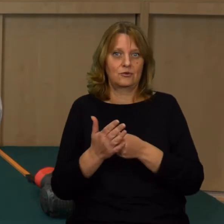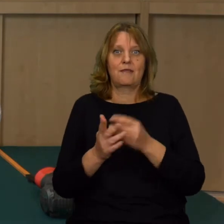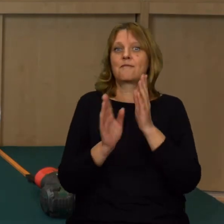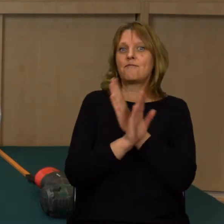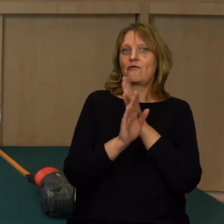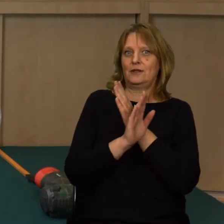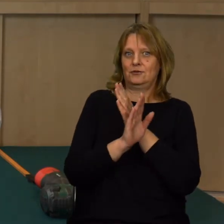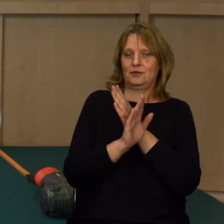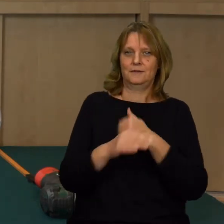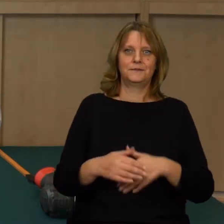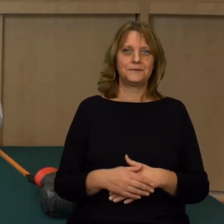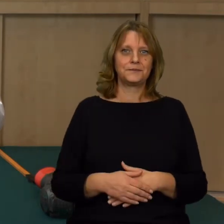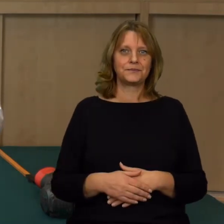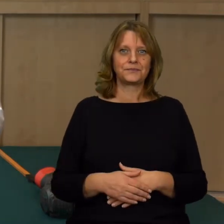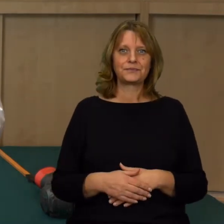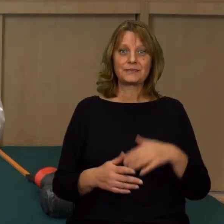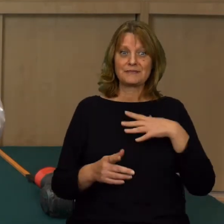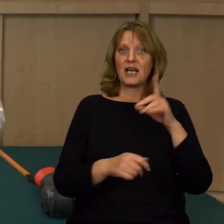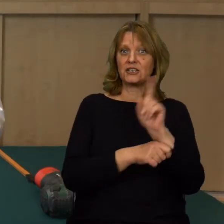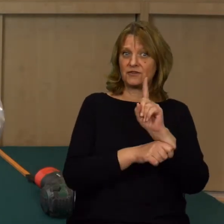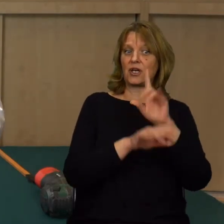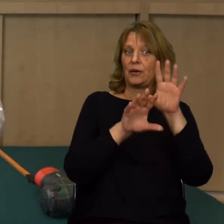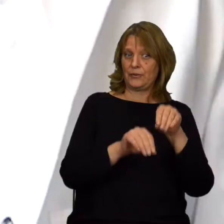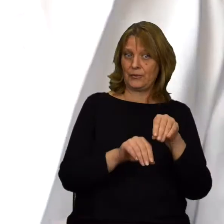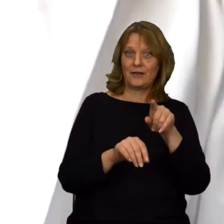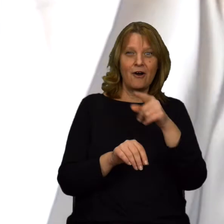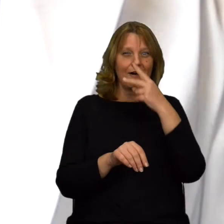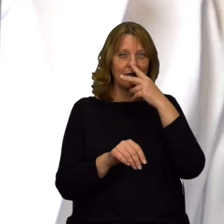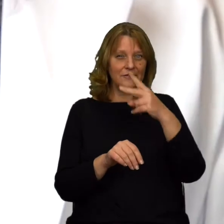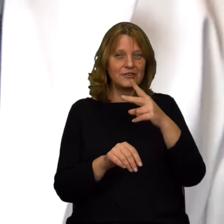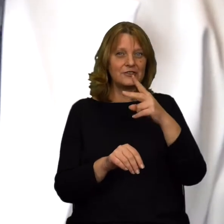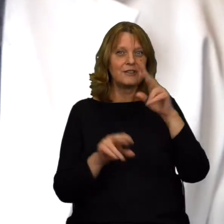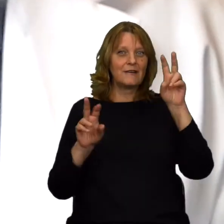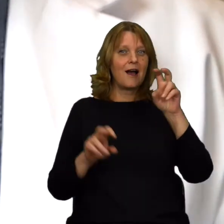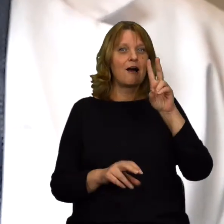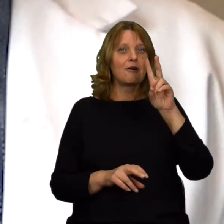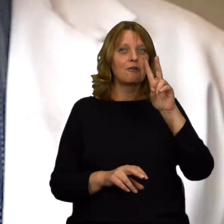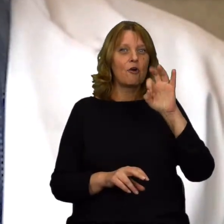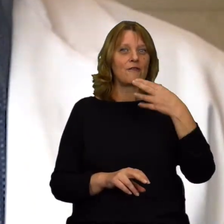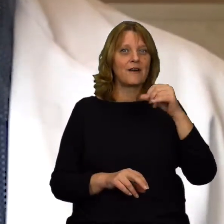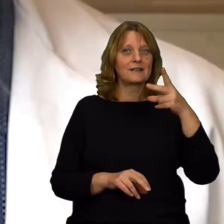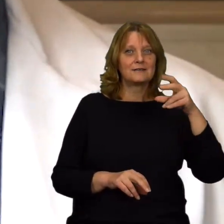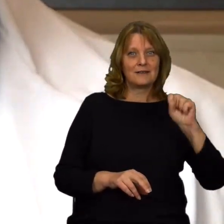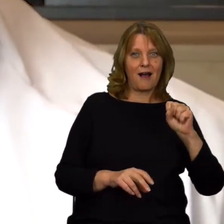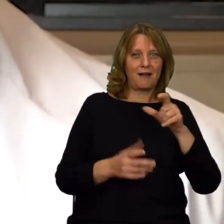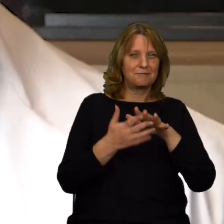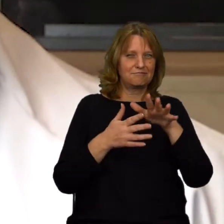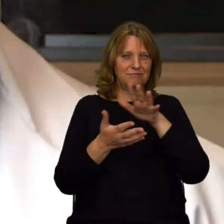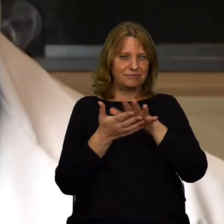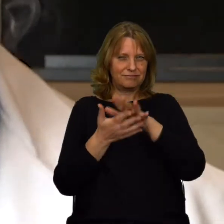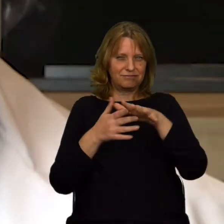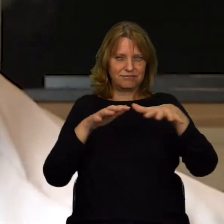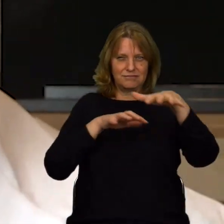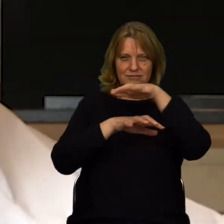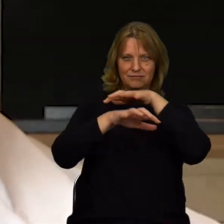powietrze. Jak zgasiłem teraz świeczkę, to nawet widzimy konwekcję dla tego zanieczyszczenia